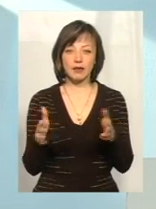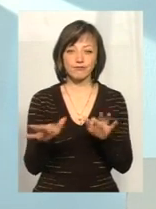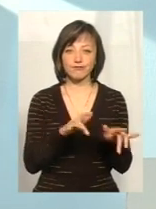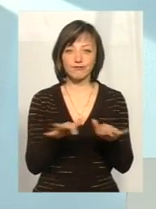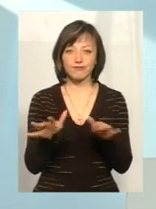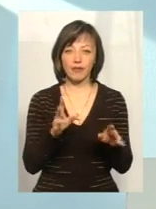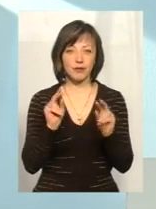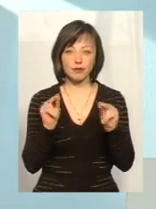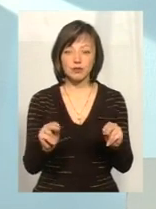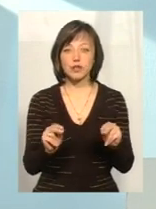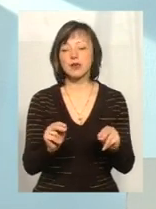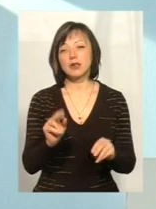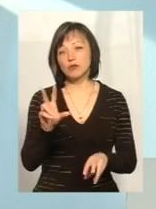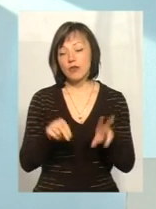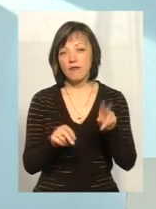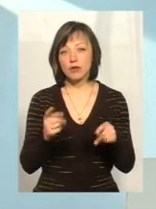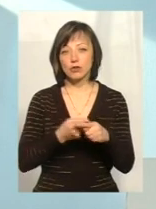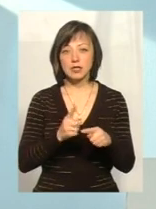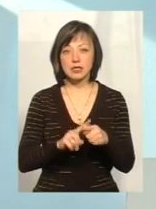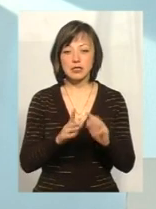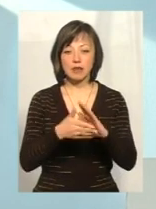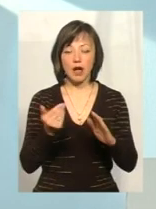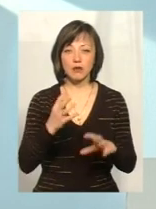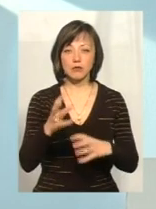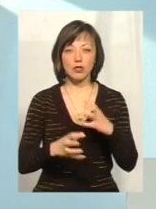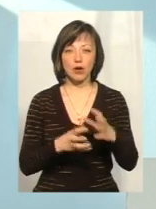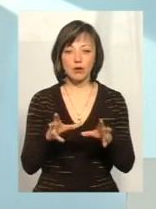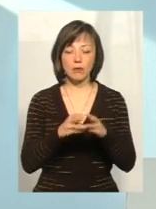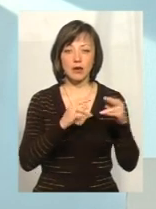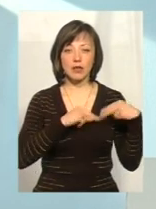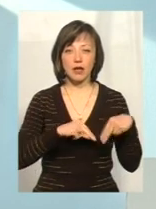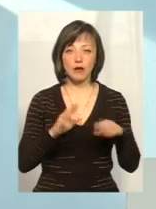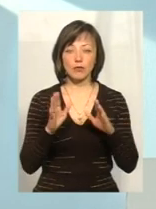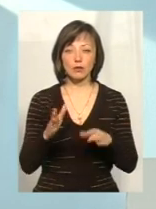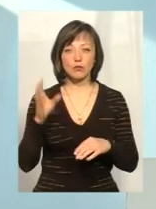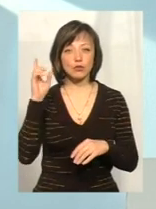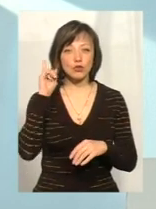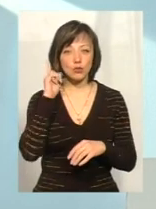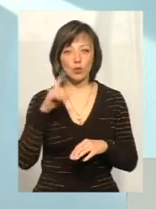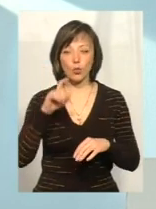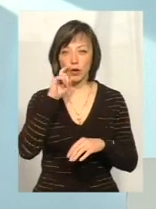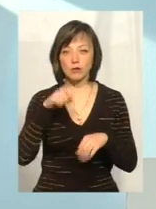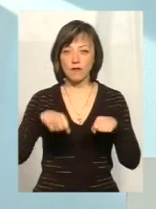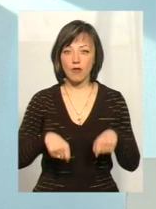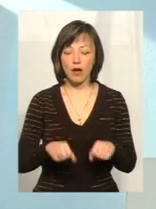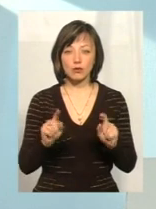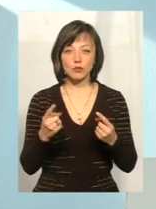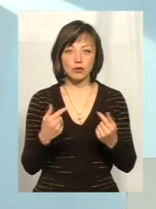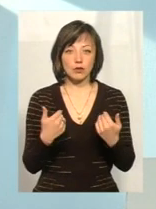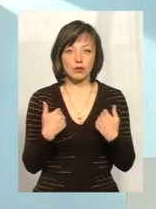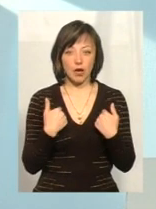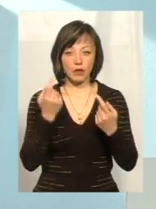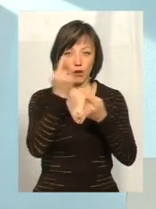Тому я думаю, що все таки сподівалися, що ці заклики міжнародних партнерів і донорів будуть почути українською владою, тому що, ну, я